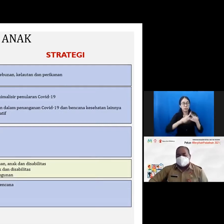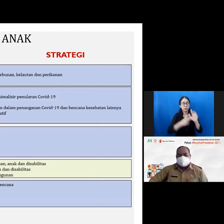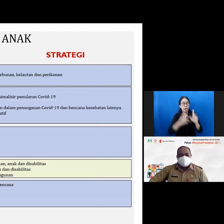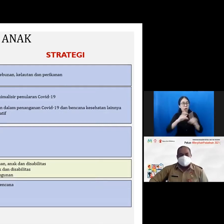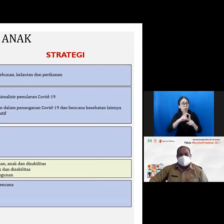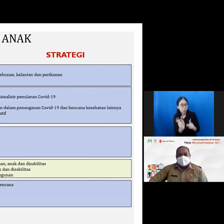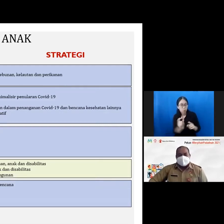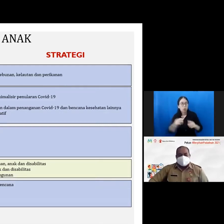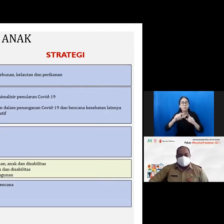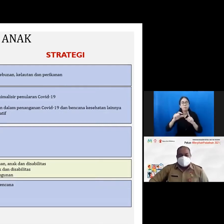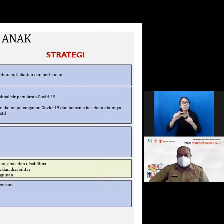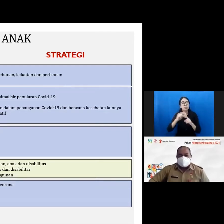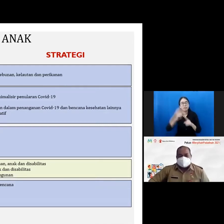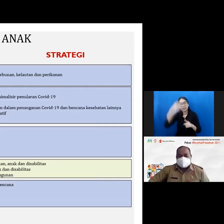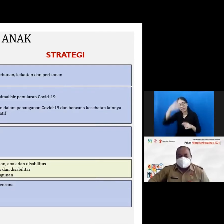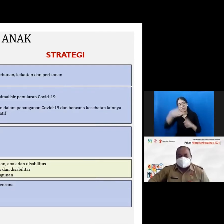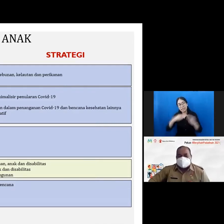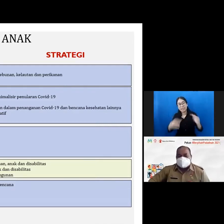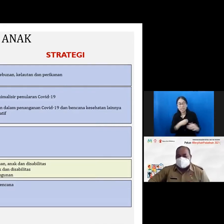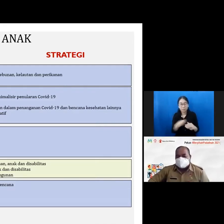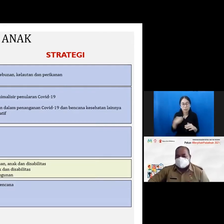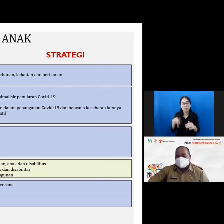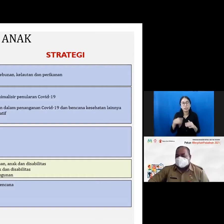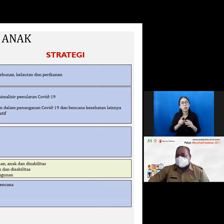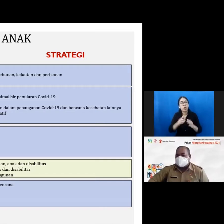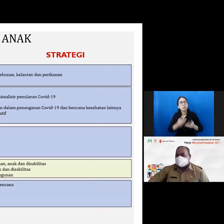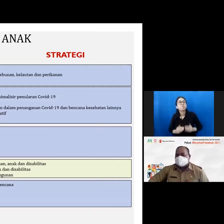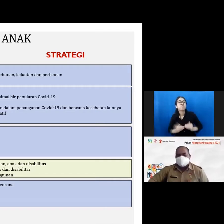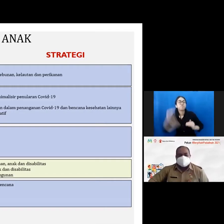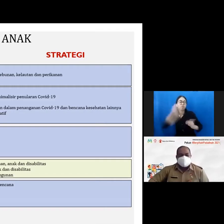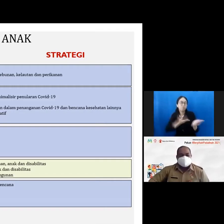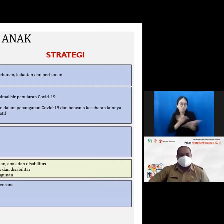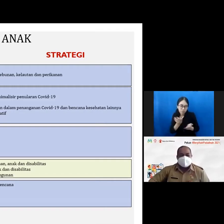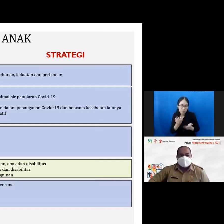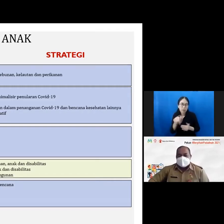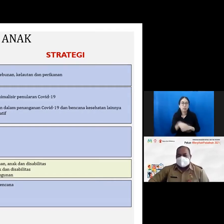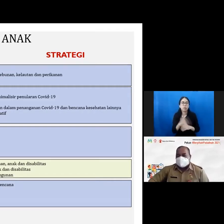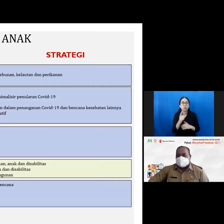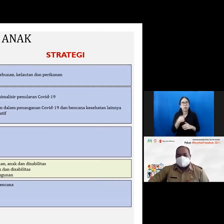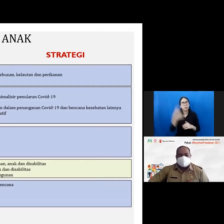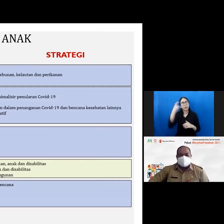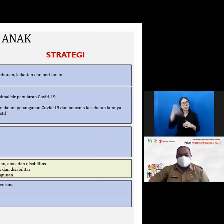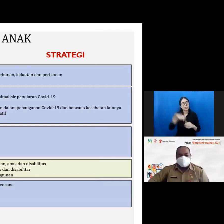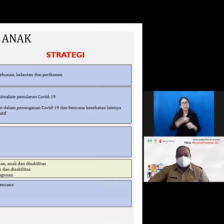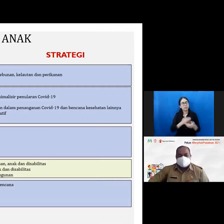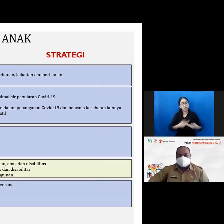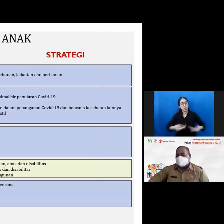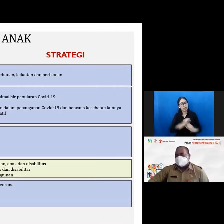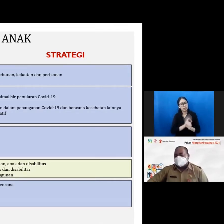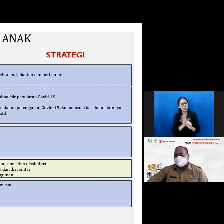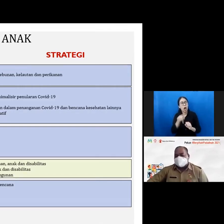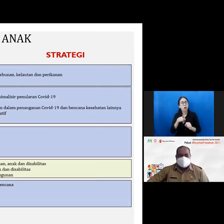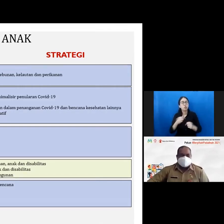COVID-19 seperti ini saya kira garda terdepan adalah posyandu dan puskesmas sehingga memang perlu diperkuat